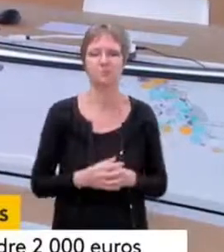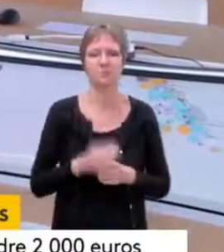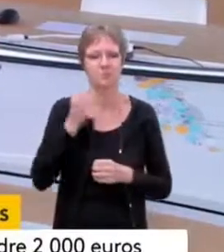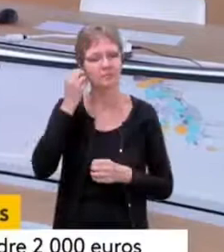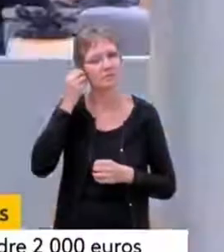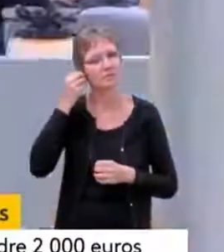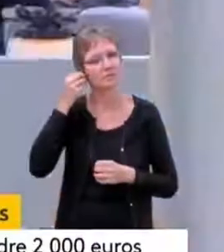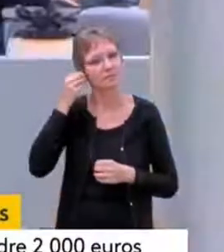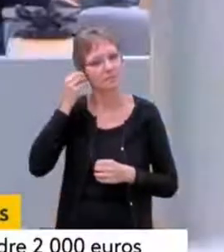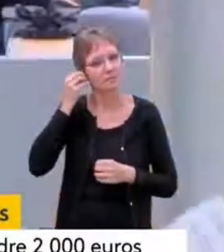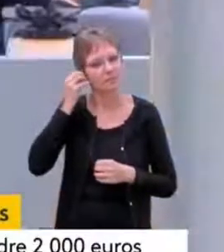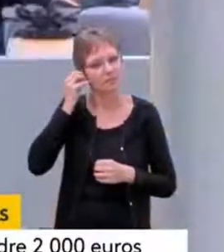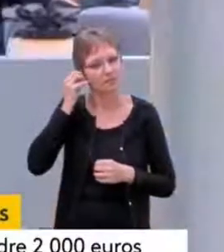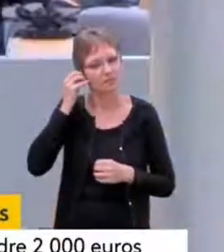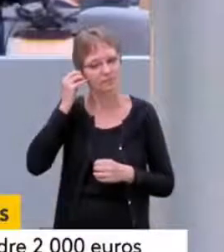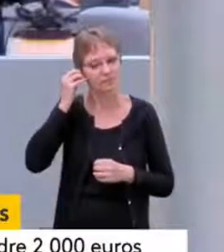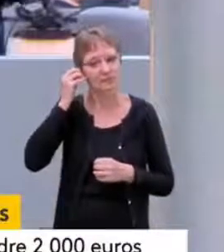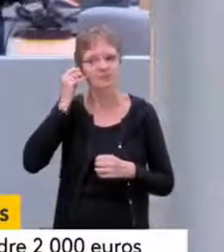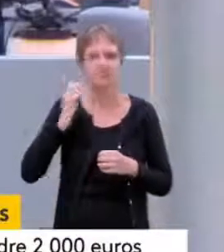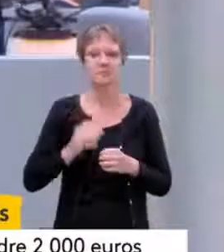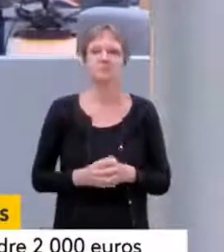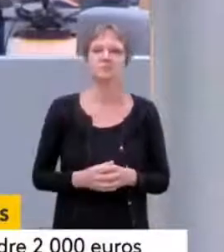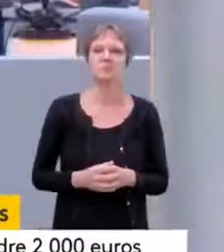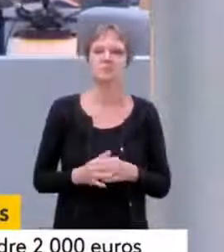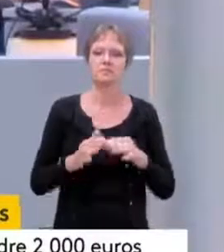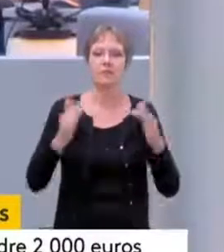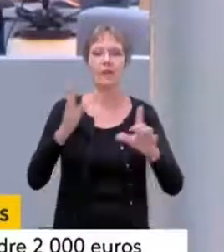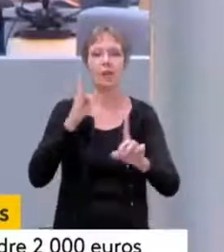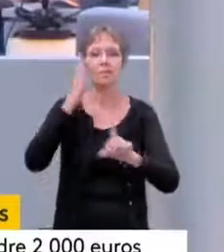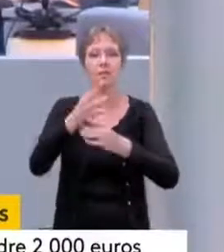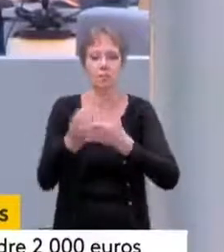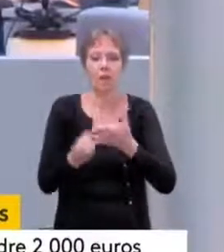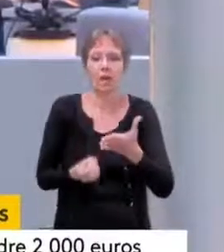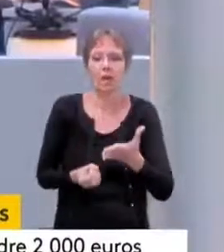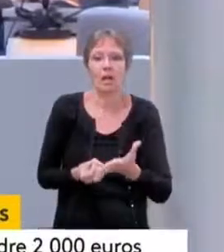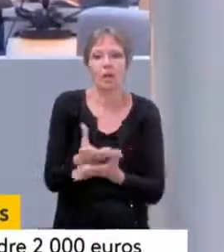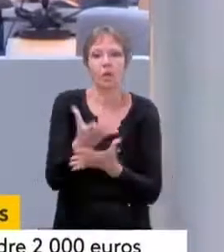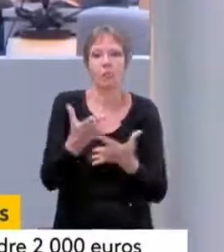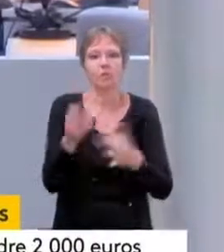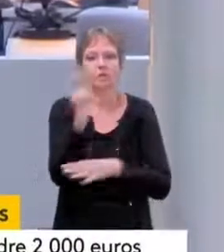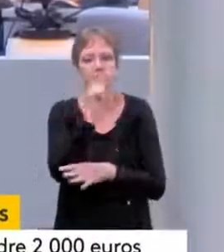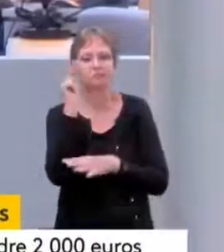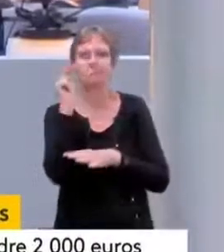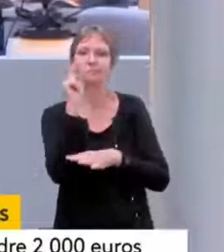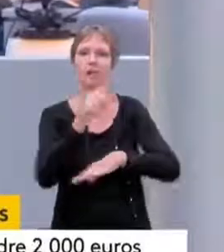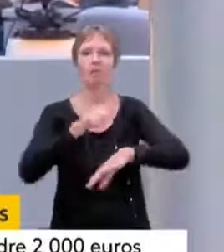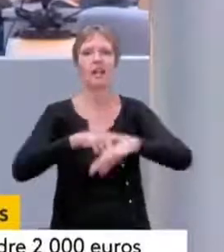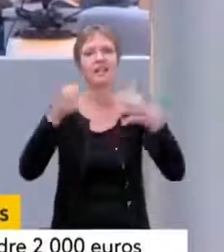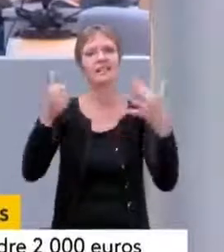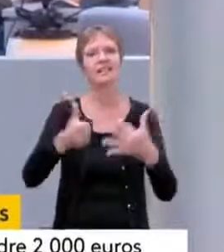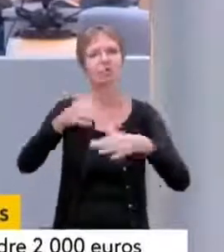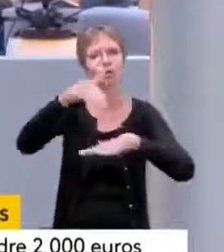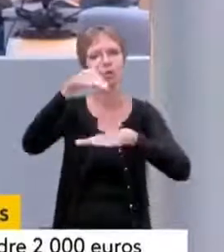répondu à nos questions. Je précise à nos téléspectateurs que cette mission d'information, vous pourrez la suivre à partir de 18h sur France Info.